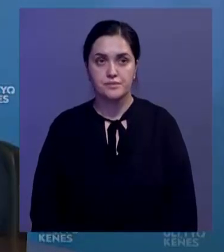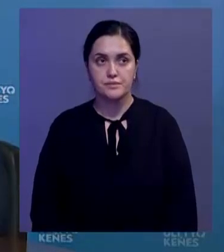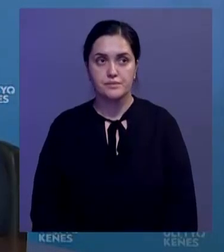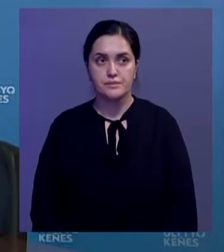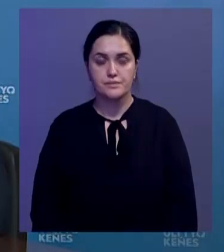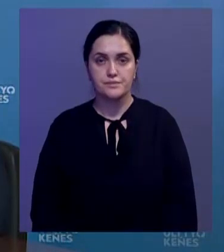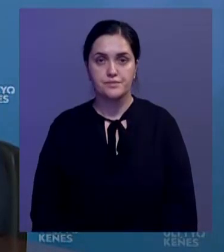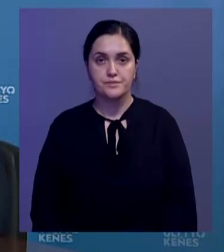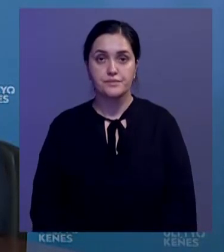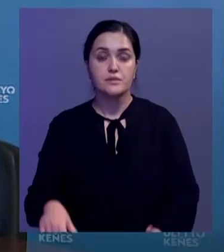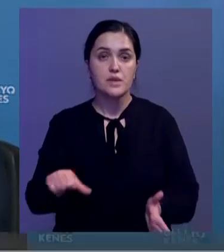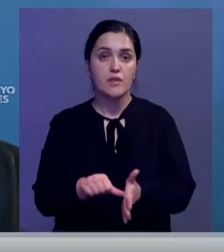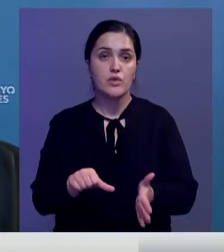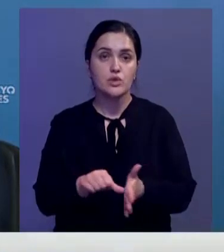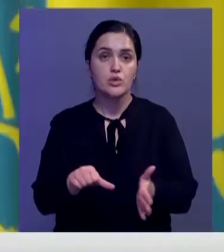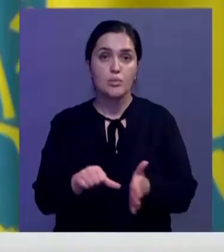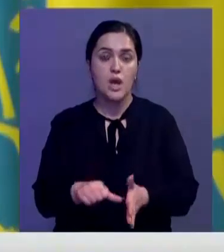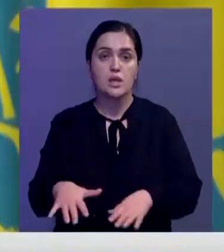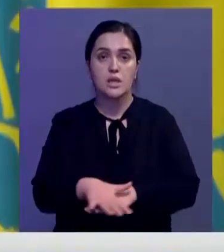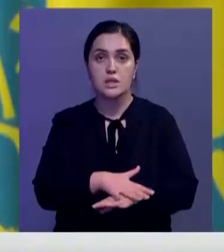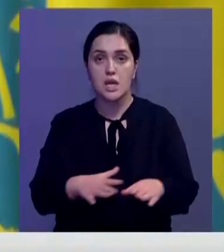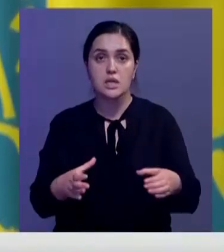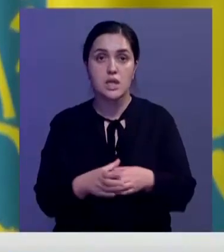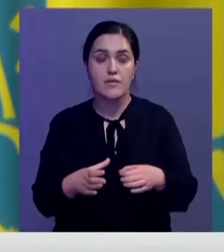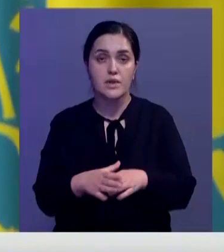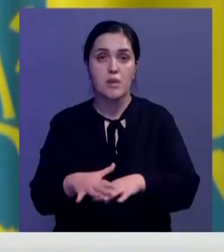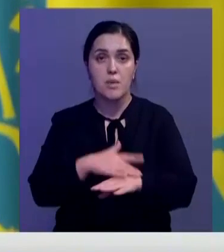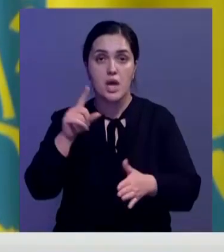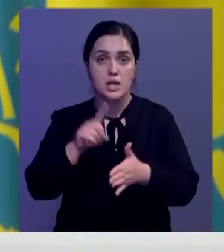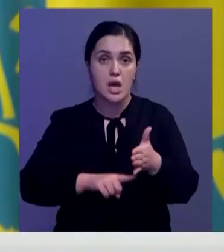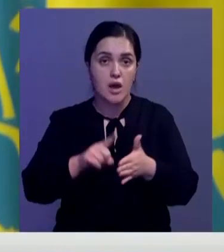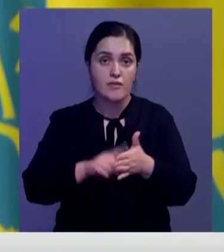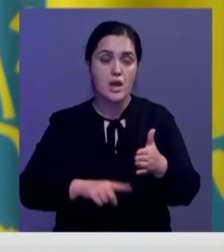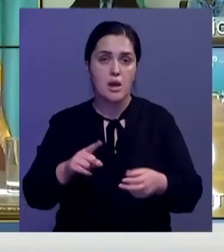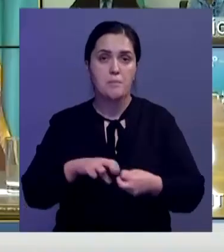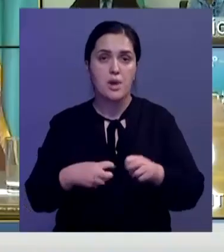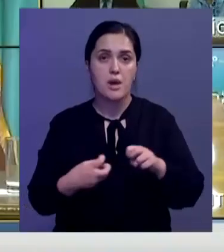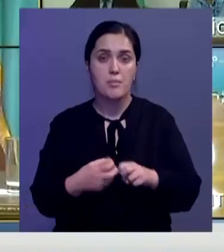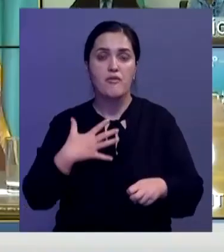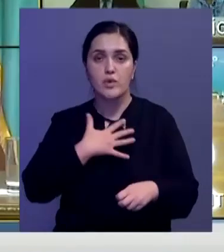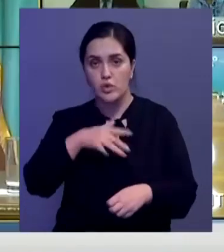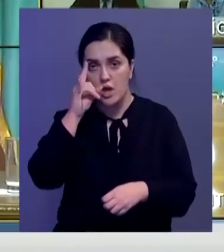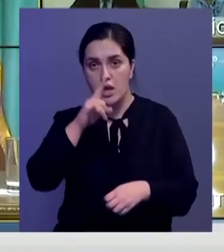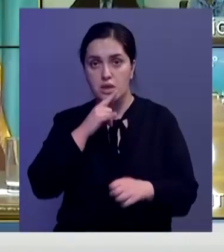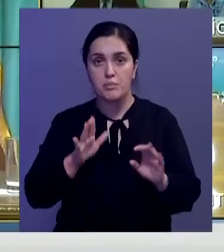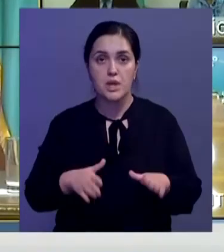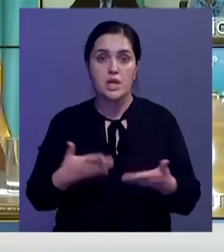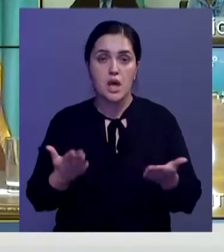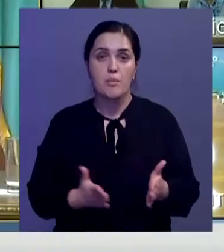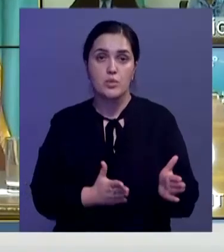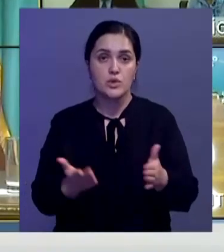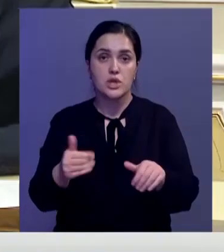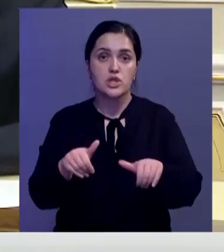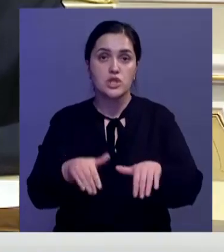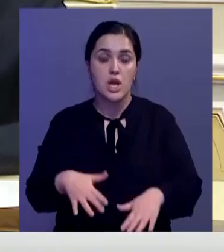В ходе выступлений члены Национального совета общественного доверия поднимали острые проблемы, которые волнуют казахстанцев, и предлагали